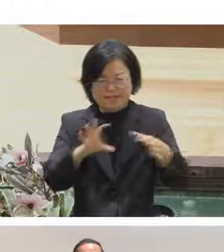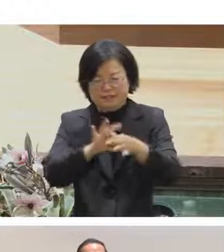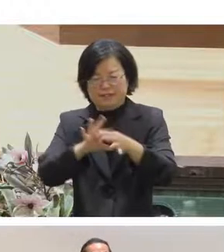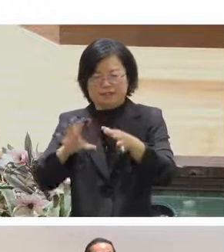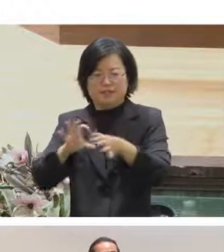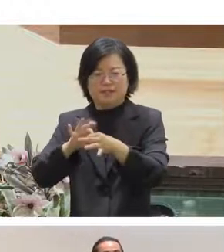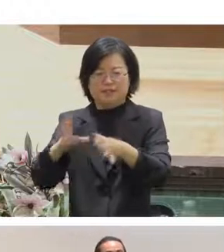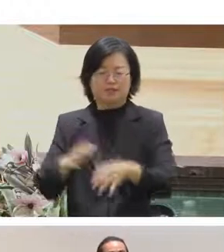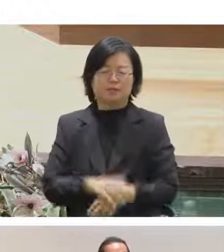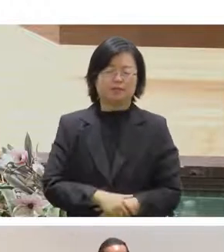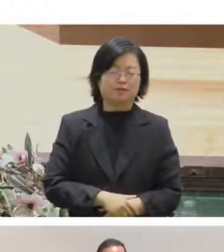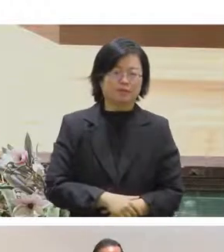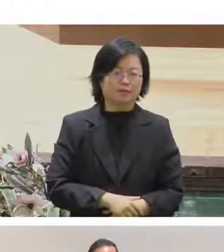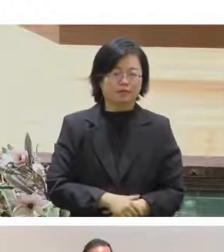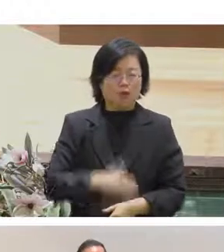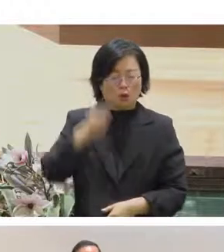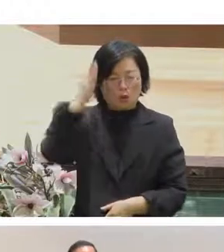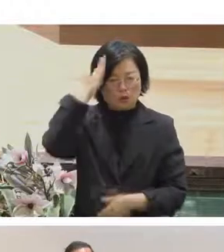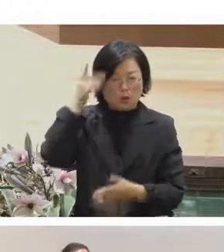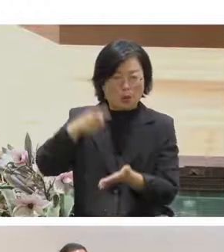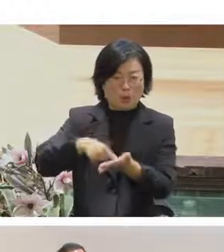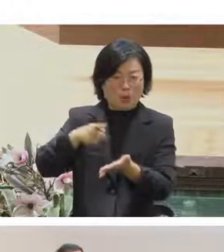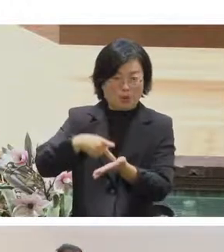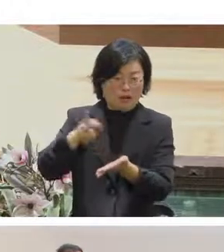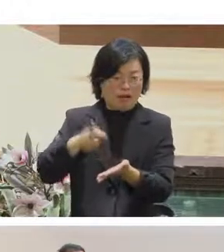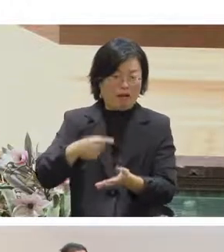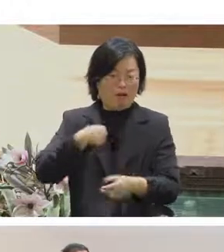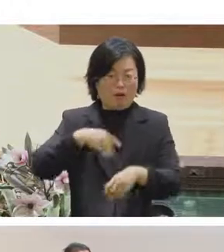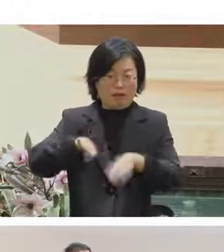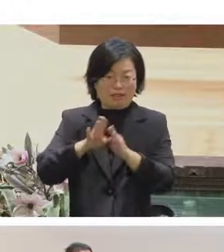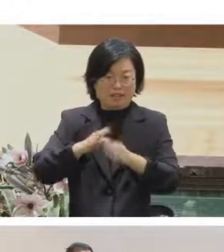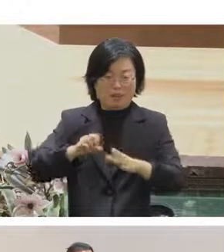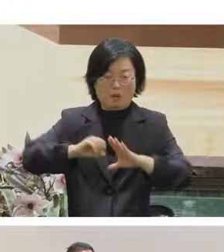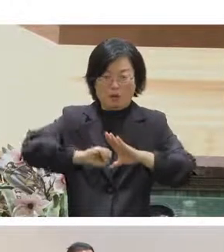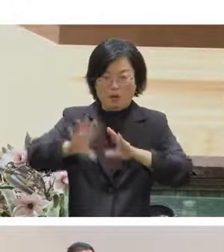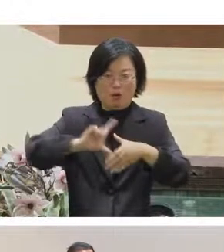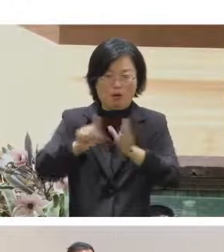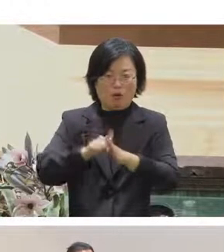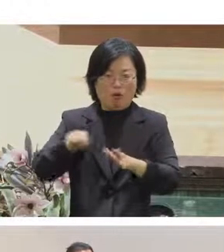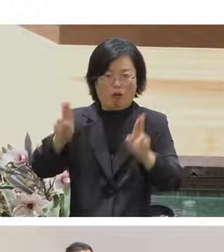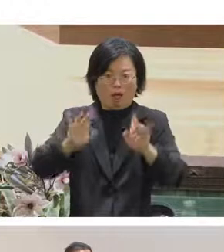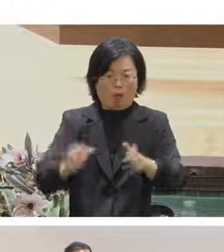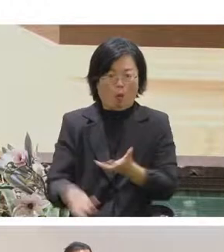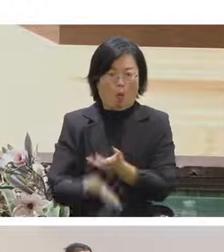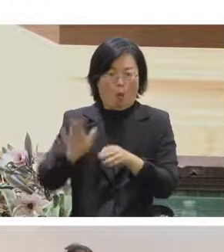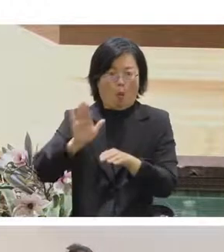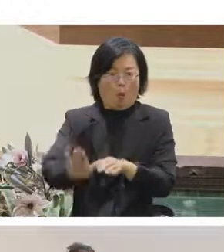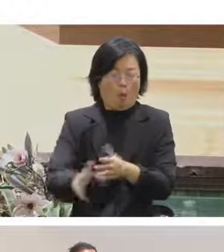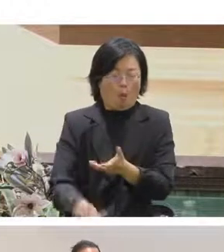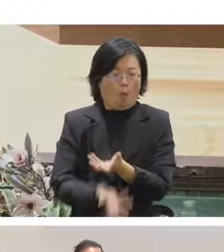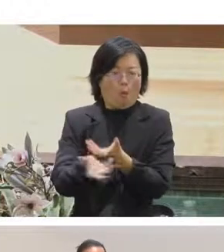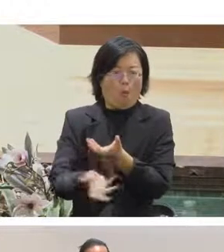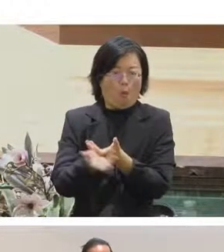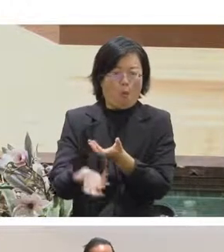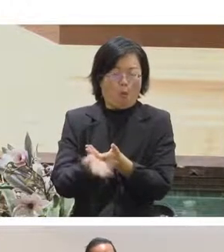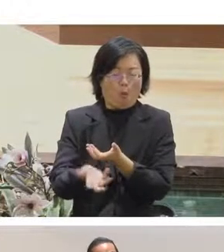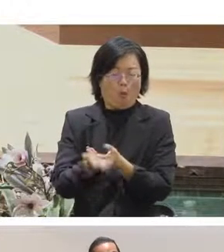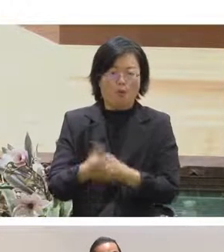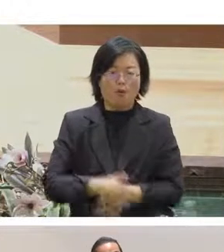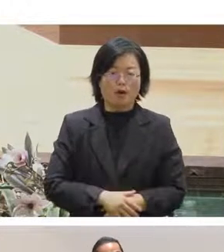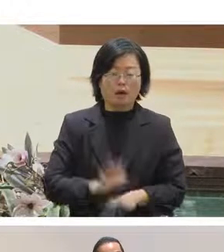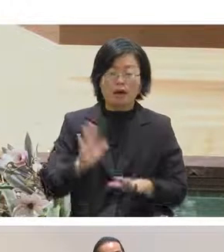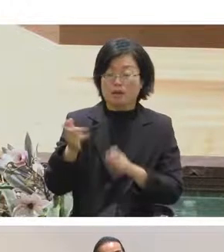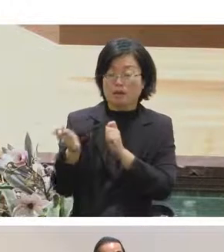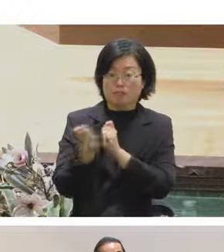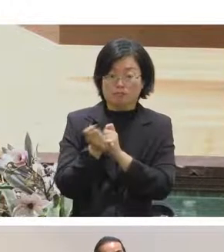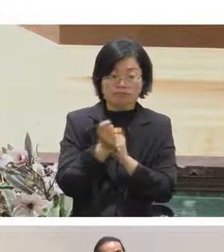備都是搬自己的桌機來這樣所以我的那台電腦就很燙這樣子可以煎盒爆蛋這樣子那可是這兩次的直